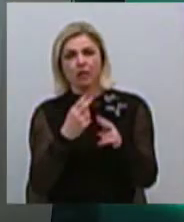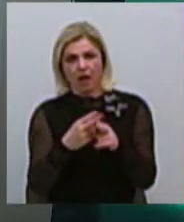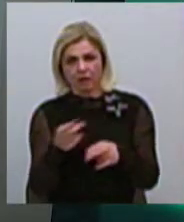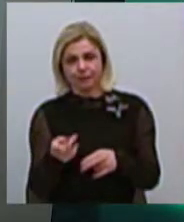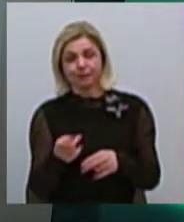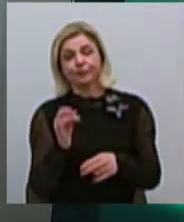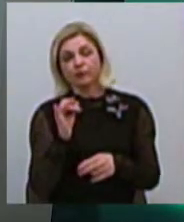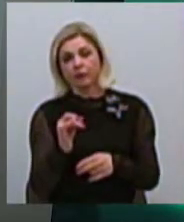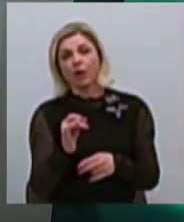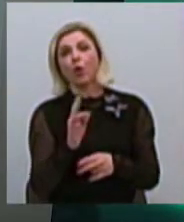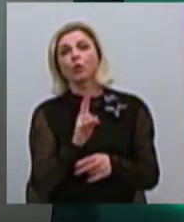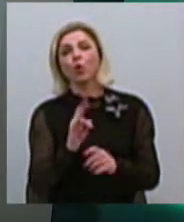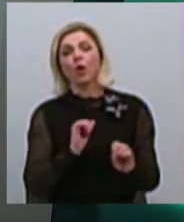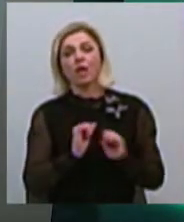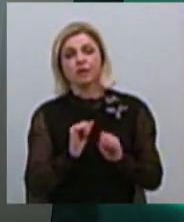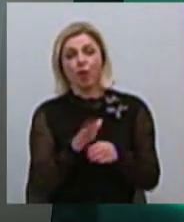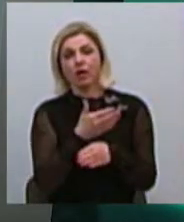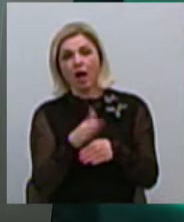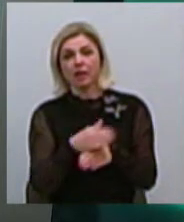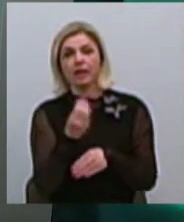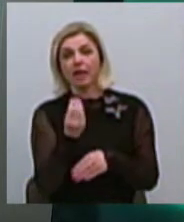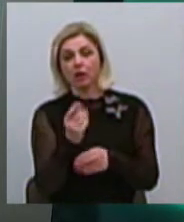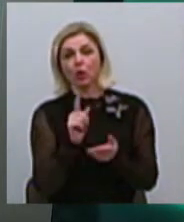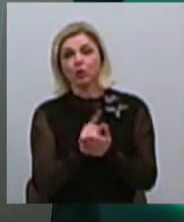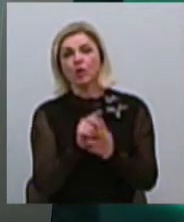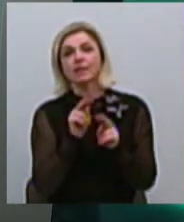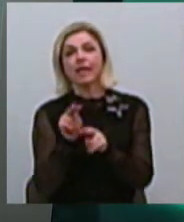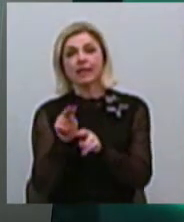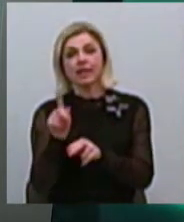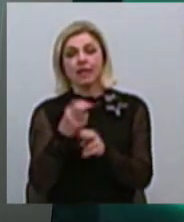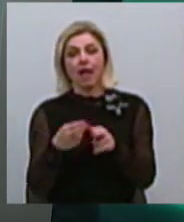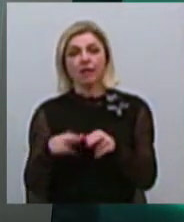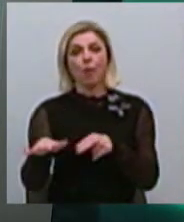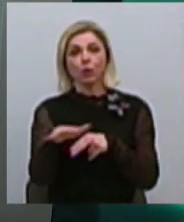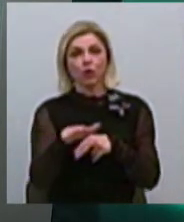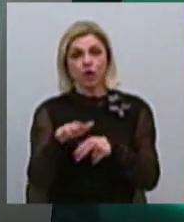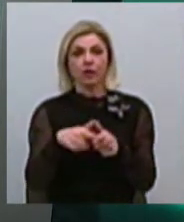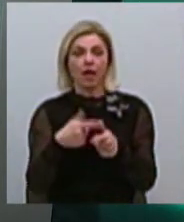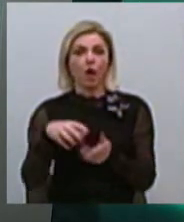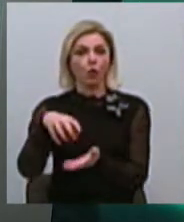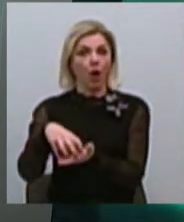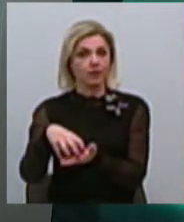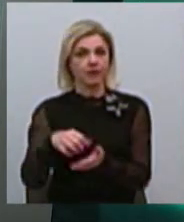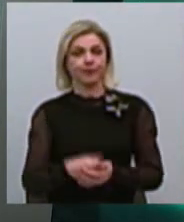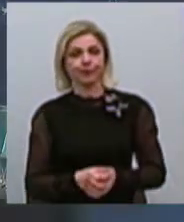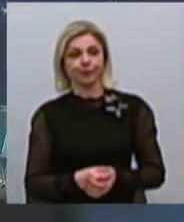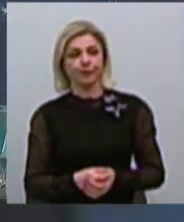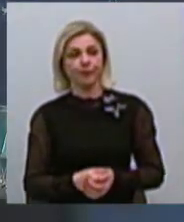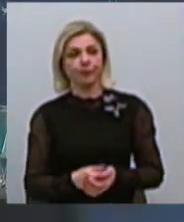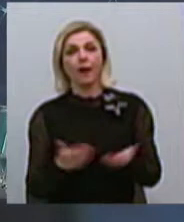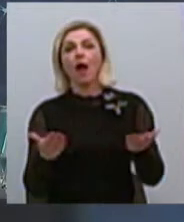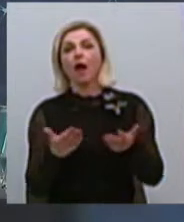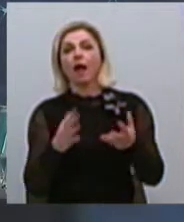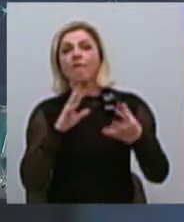утримовач, він же розпорядник коштує, він має следити за цією площадкою чи локациєю. А скажіть, будь ласка, які саме висновки